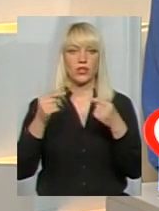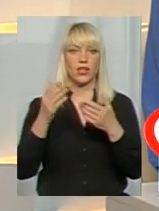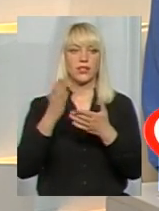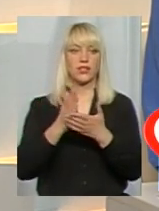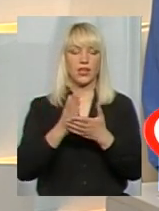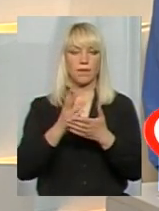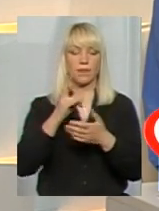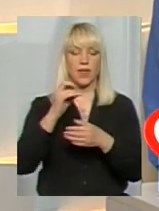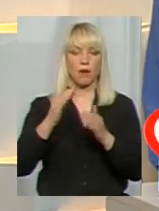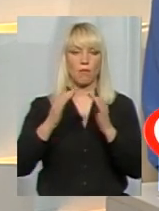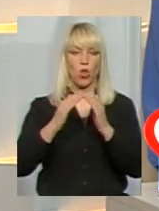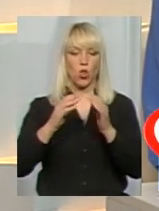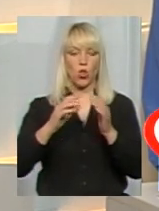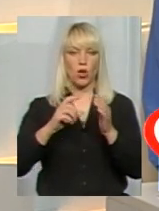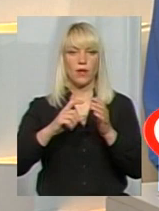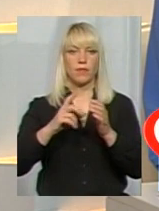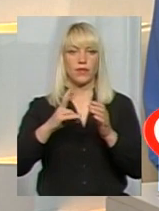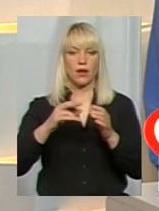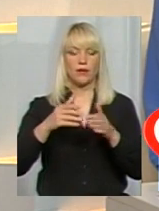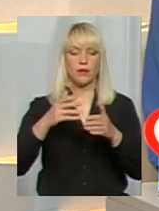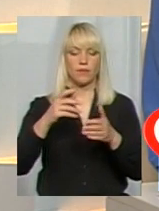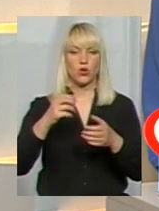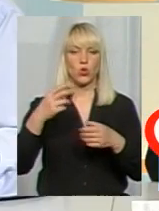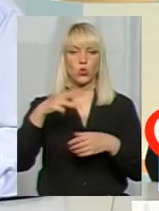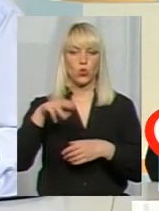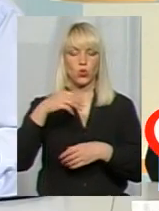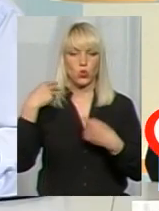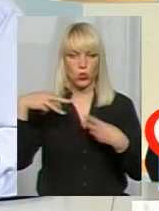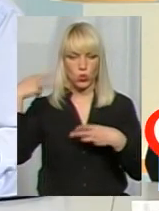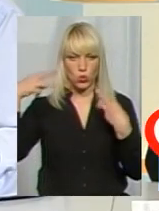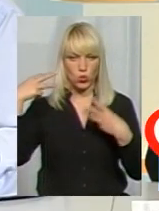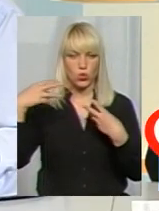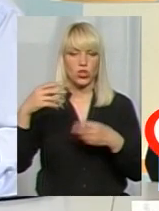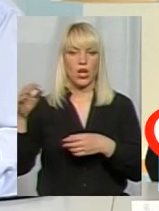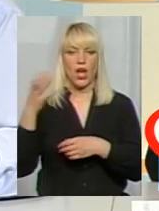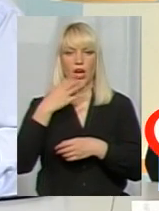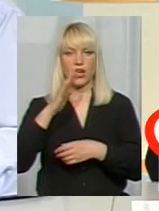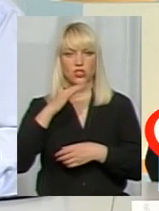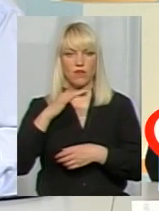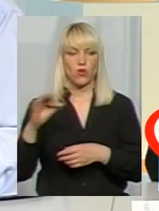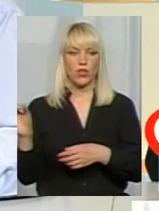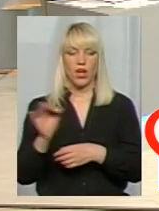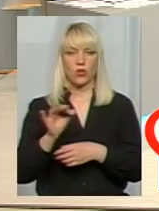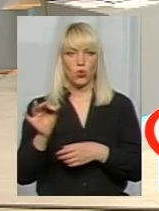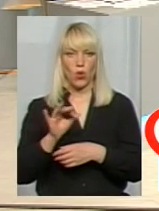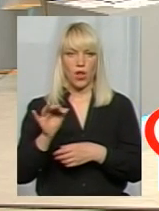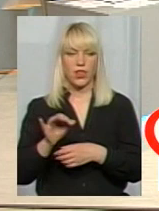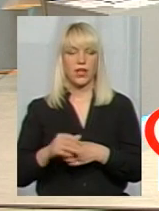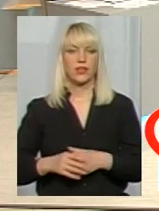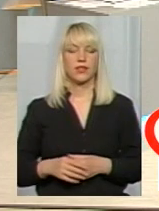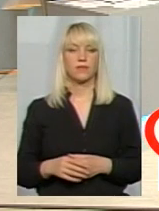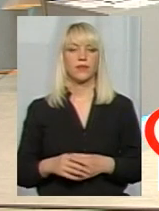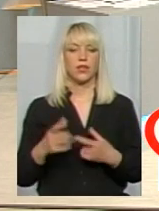на блок душеві кабіни, де є постійно гаряча вода, де є туалети на блок, або ж на кожну кімнату,